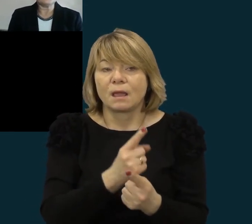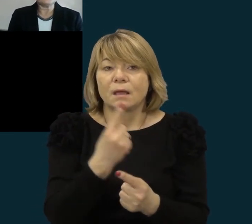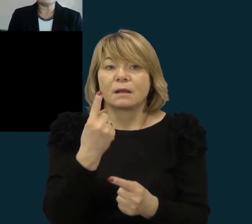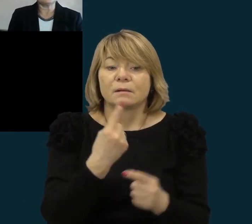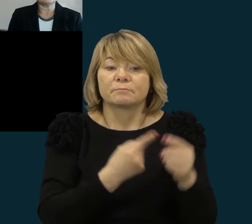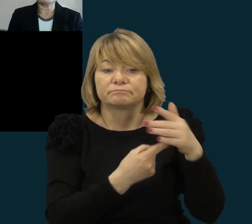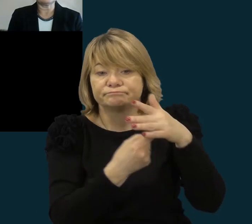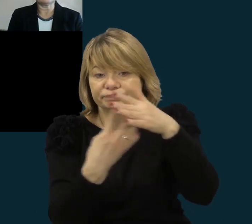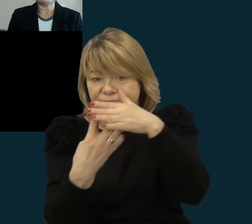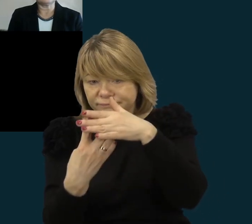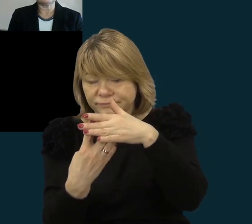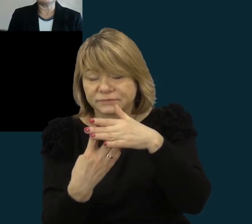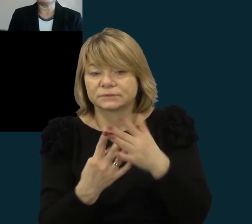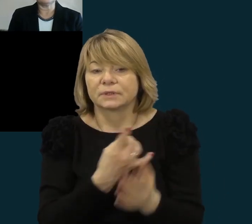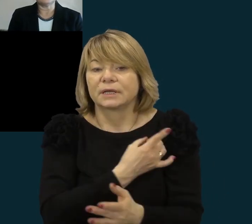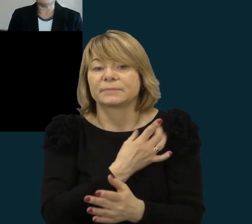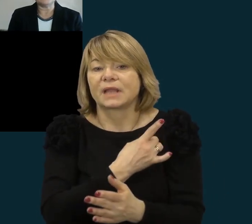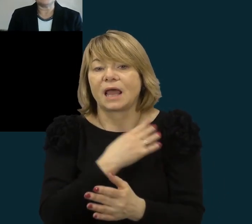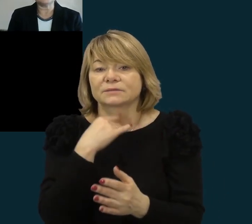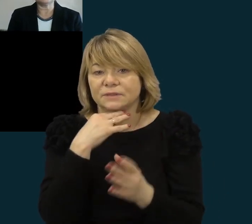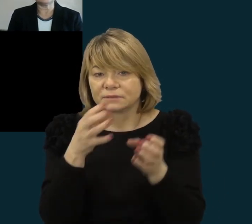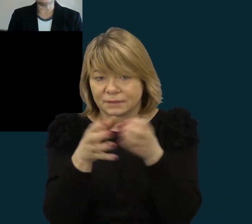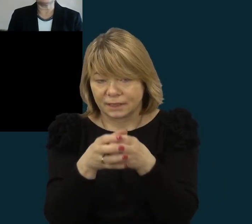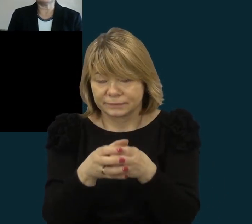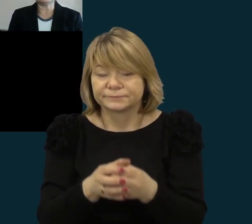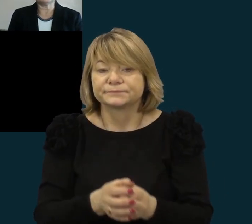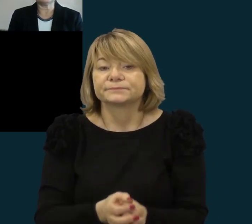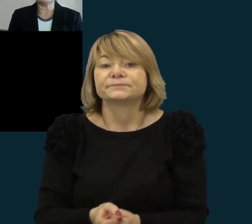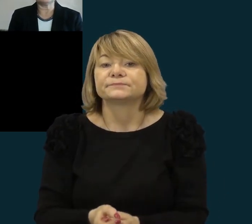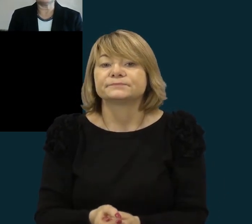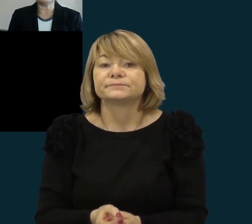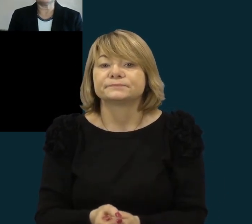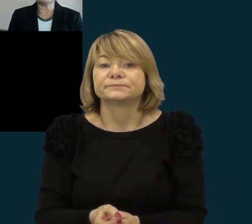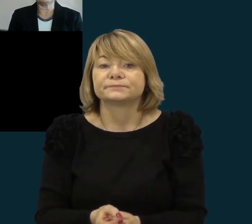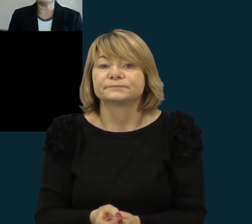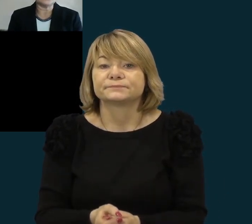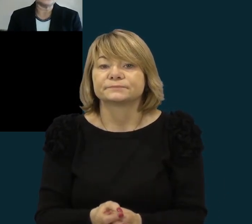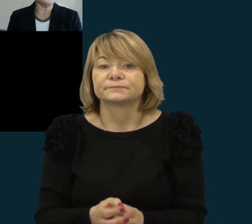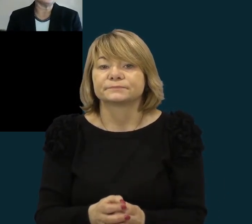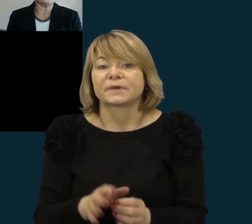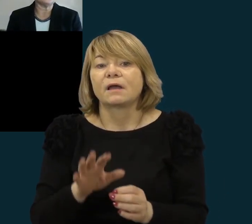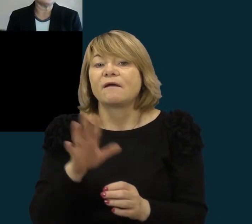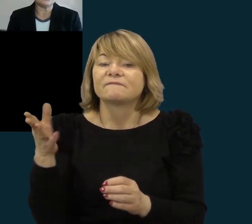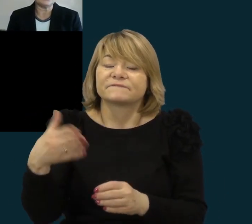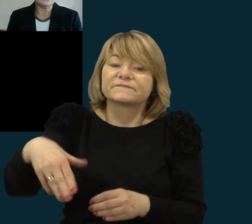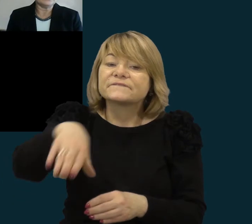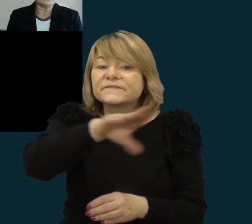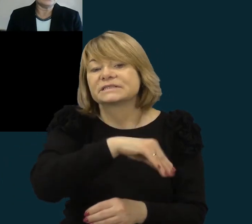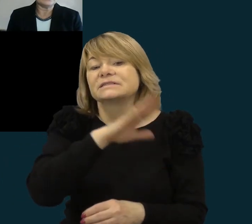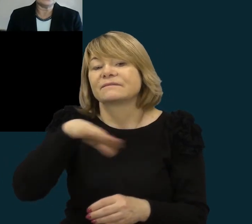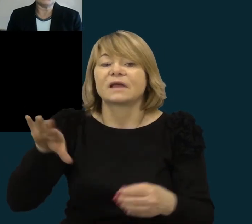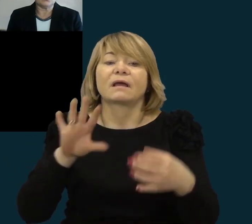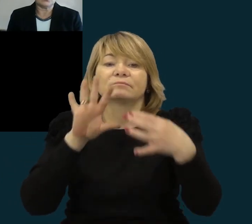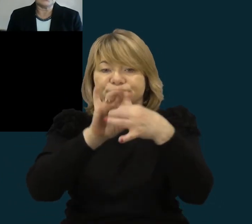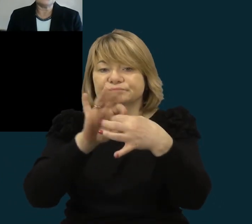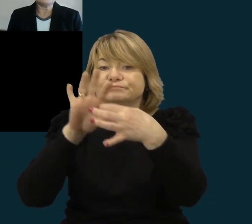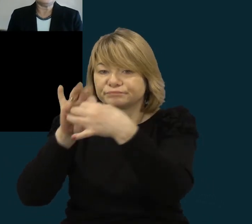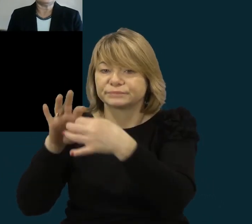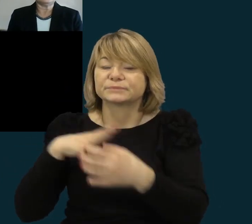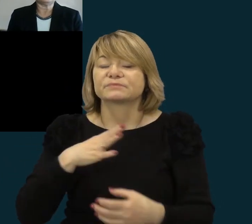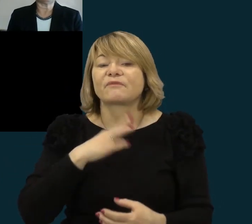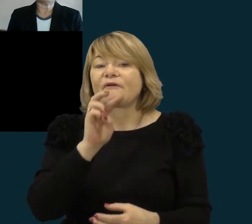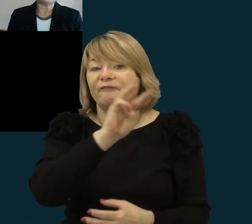gimnaziniu ir keturiu gimnaziniu klasiu mokiniais. Visi prisijungėm bendrą nuorodą,